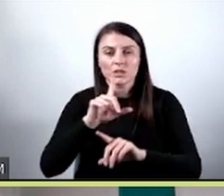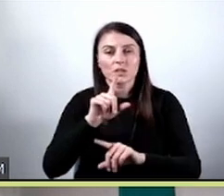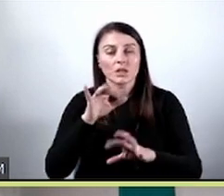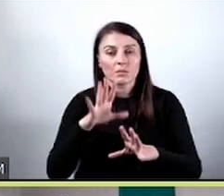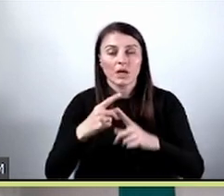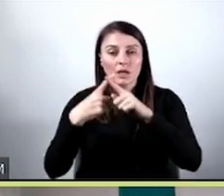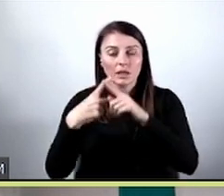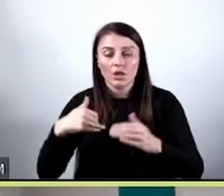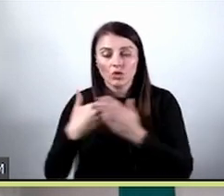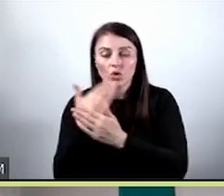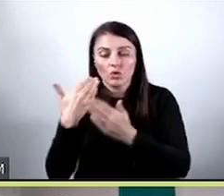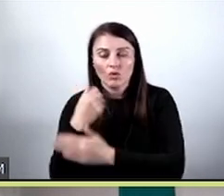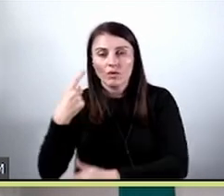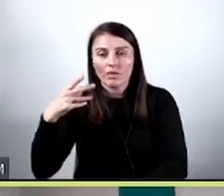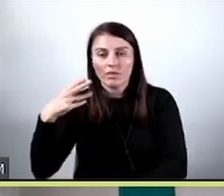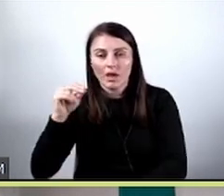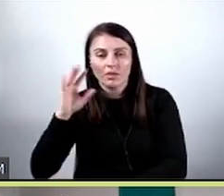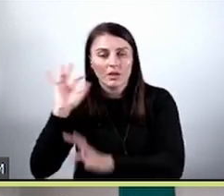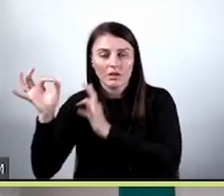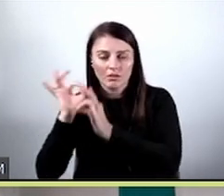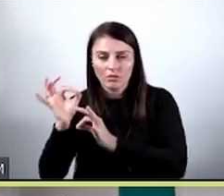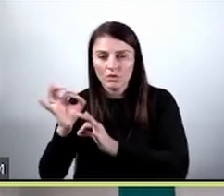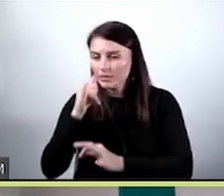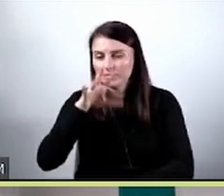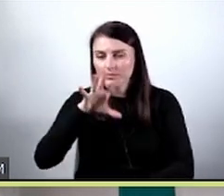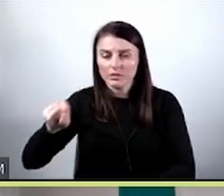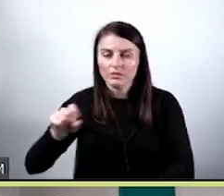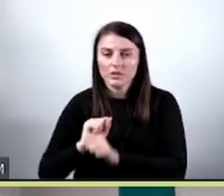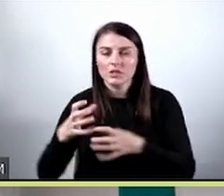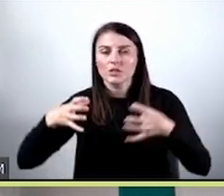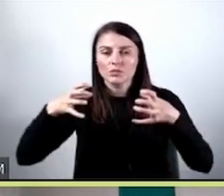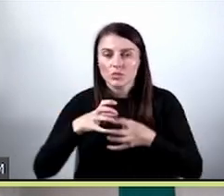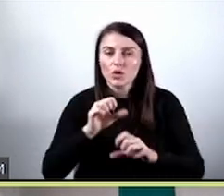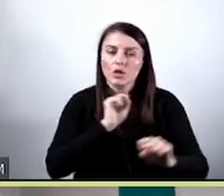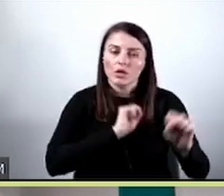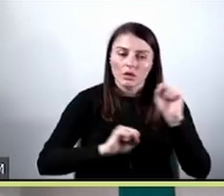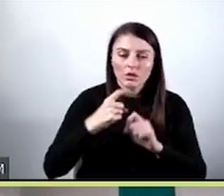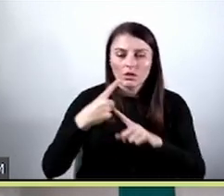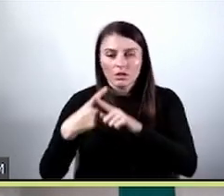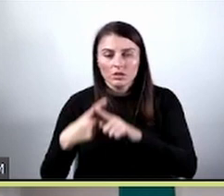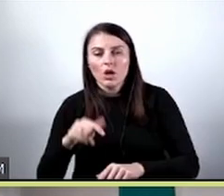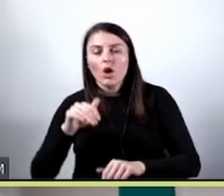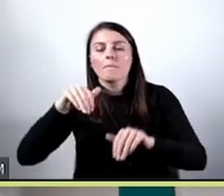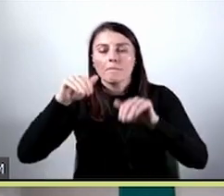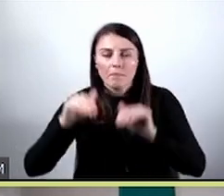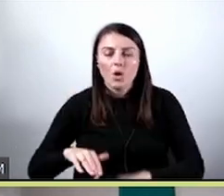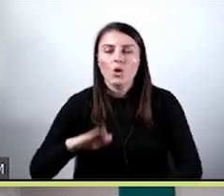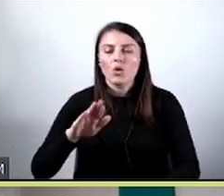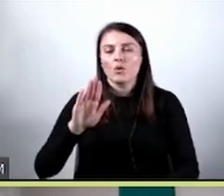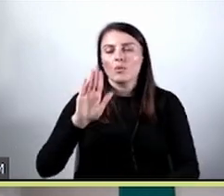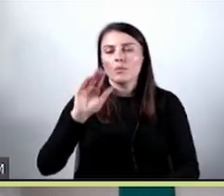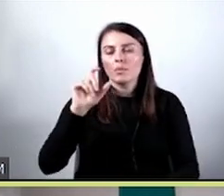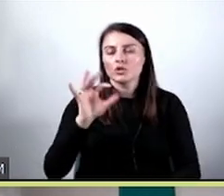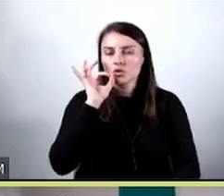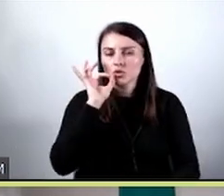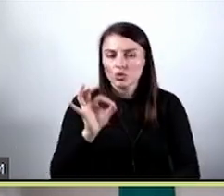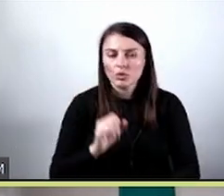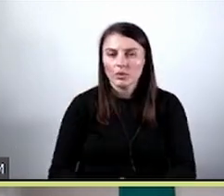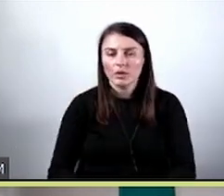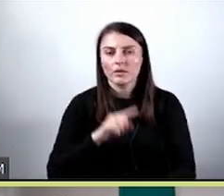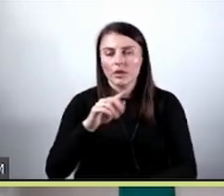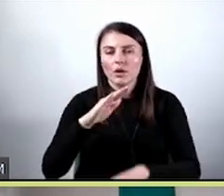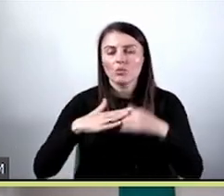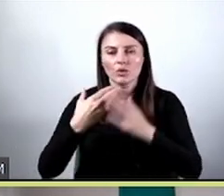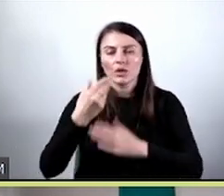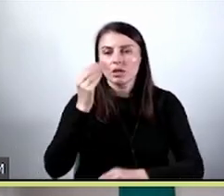testować na zupełnie nowych danych, dlatego nie wyłapiemy, bo dane na zbiorze treningowym, na zbiorze testowym mogą być bardzo dobre, natomiast po wdrożeniu taki model nie będzie w ogóle